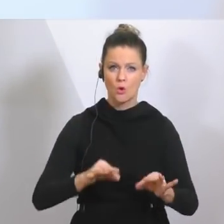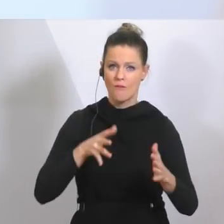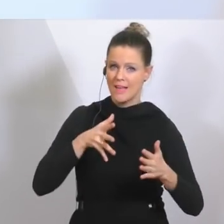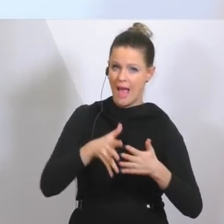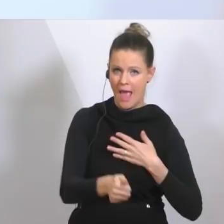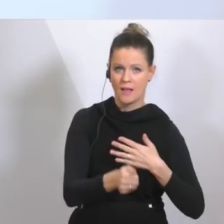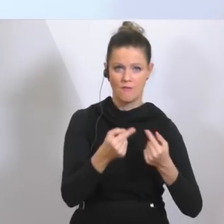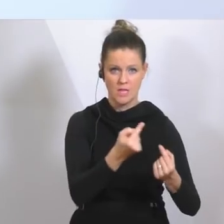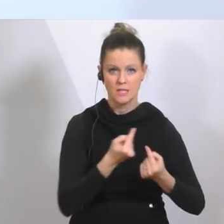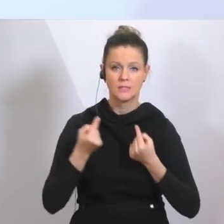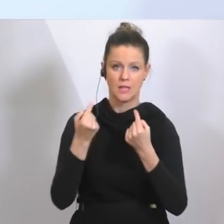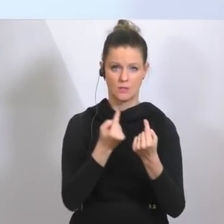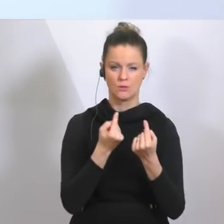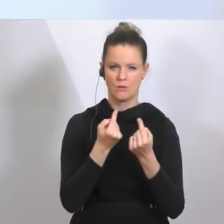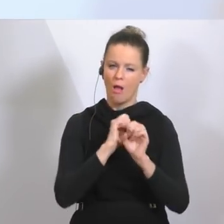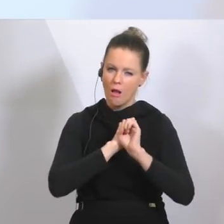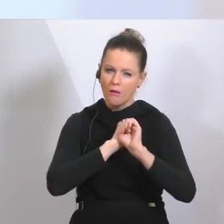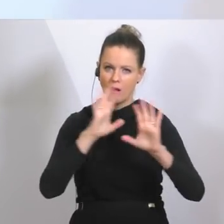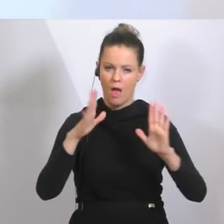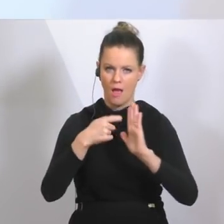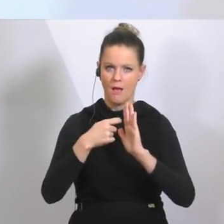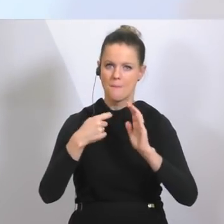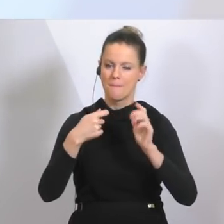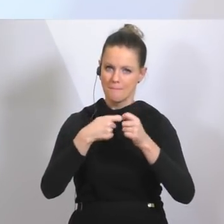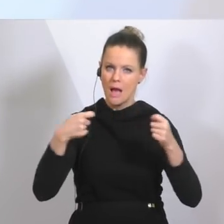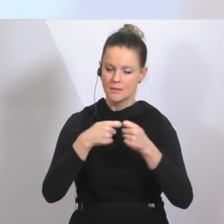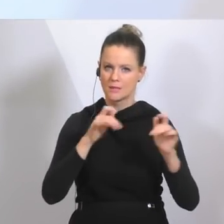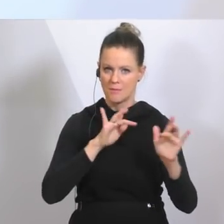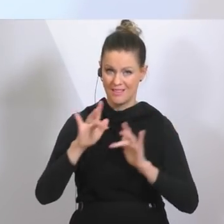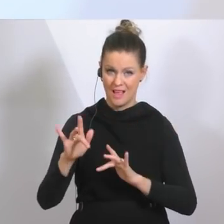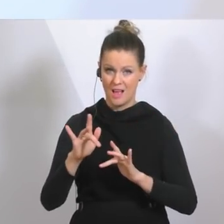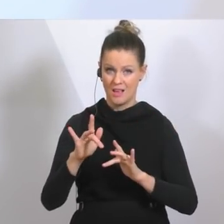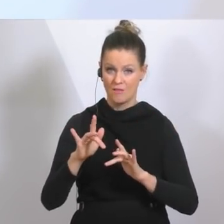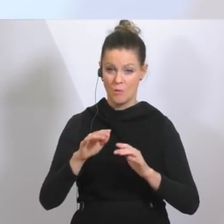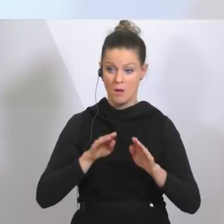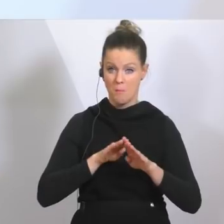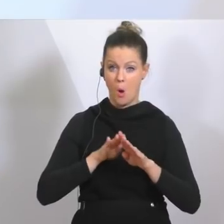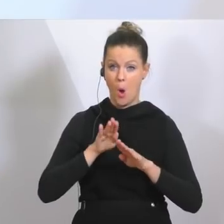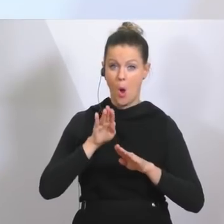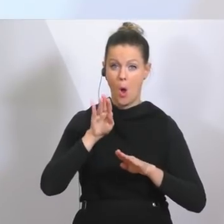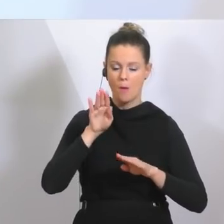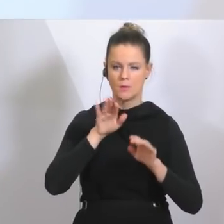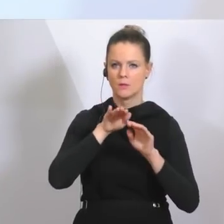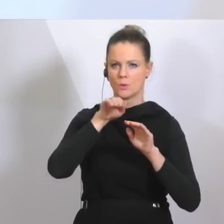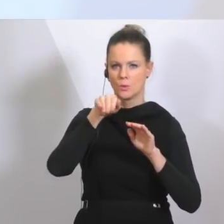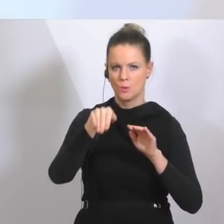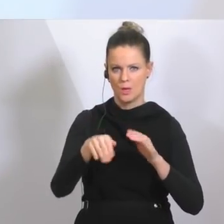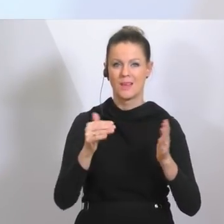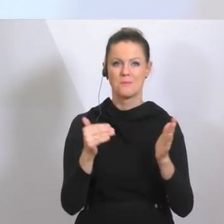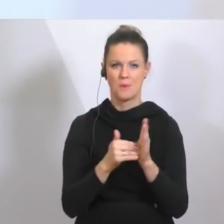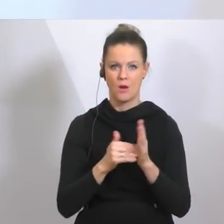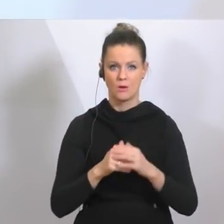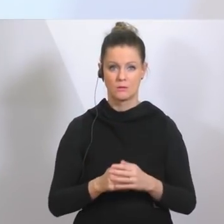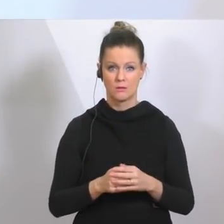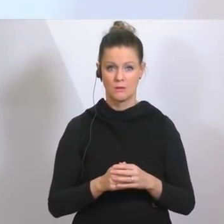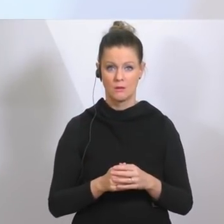in dieser Situation mit sehr klaren Maßnahmen, um diese Entwicklungskurve zu senken, weil jeder weiß, wenn